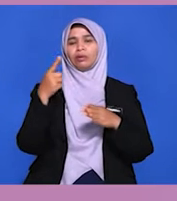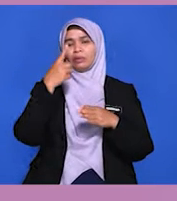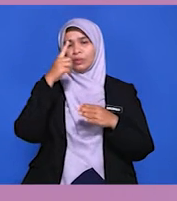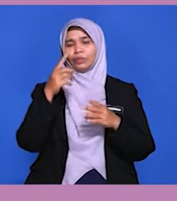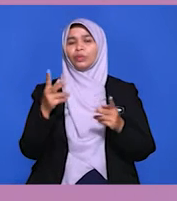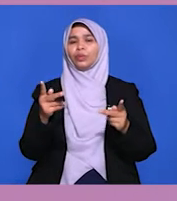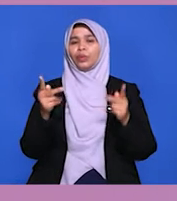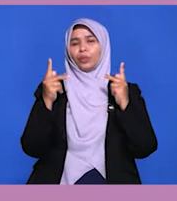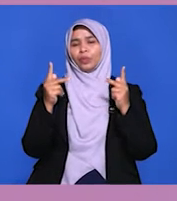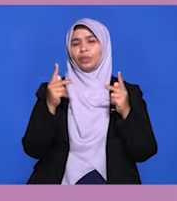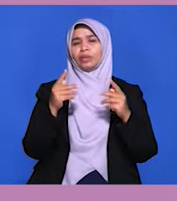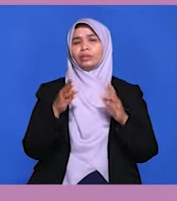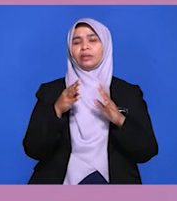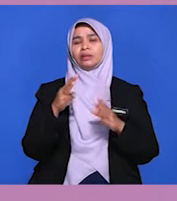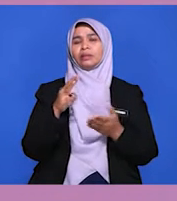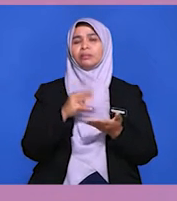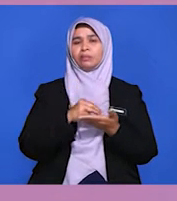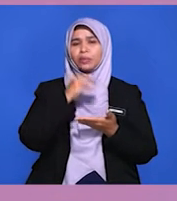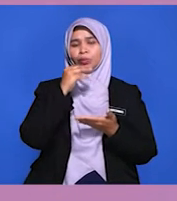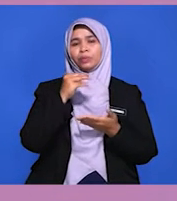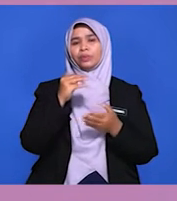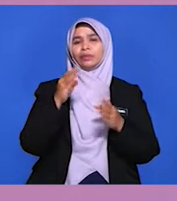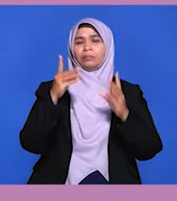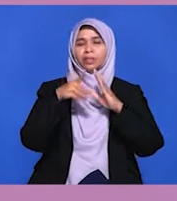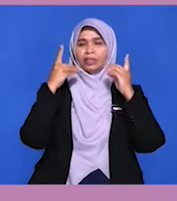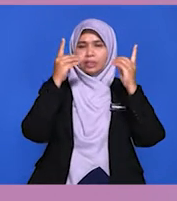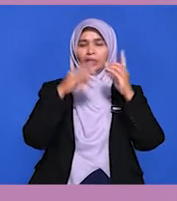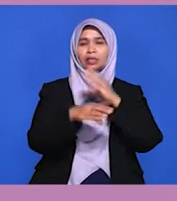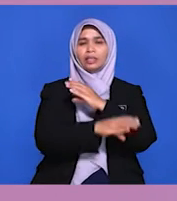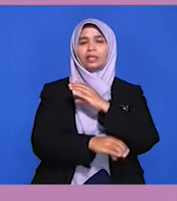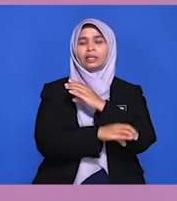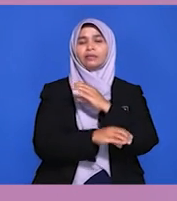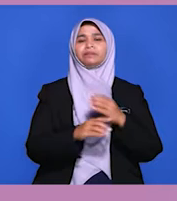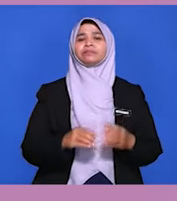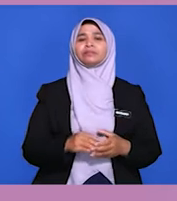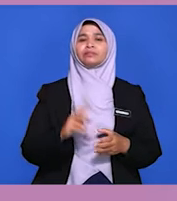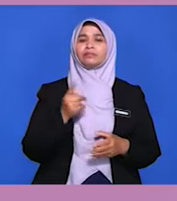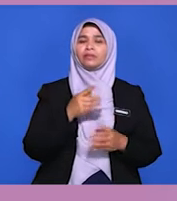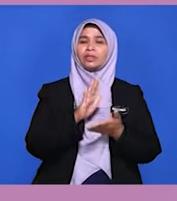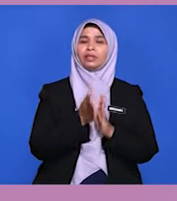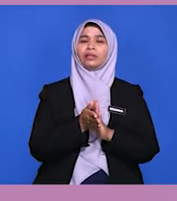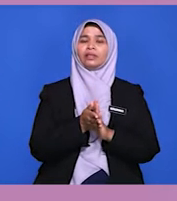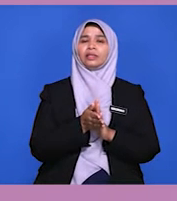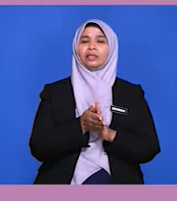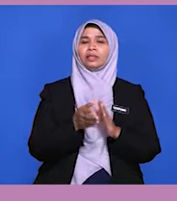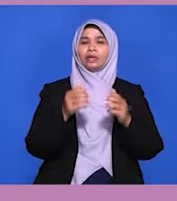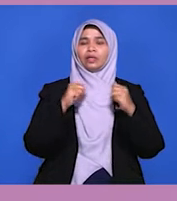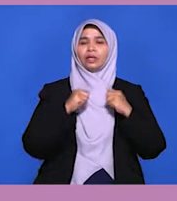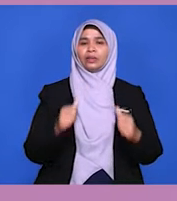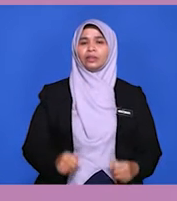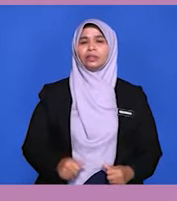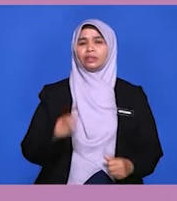bagi memperkasakan mutu pendidikan negara. Sebagai contoh, kita menjadi anggota UNESCO